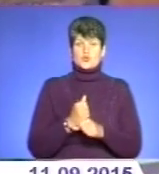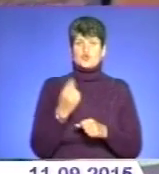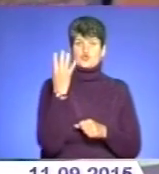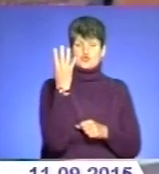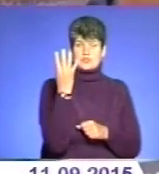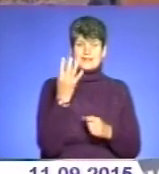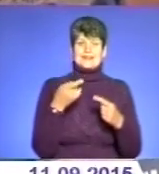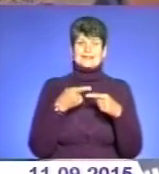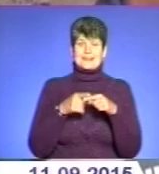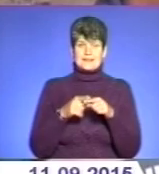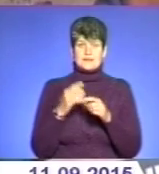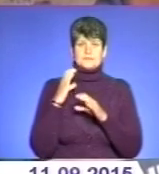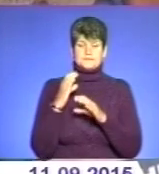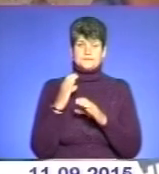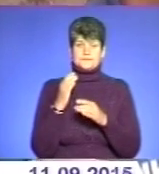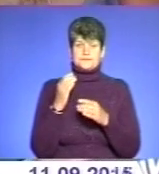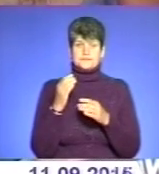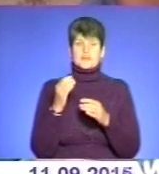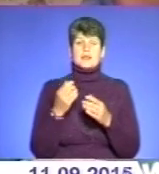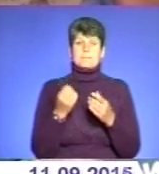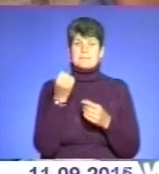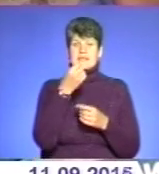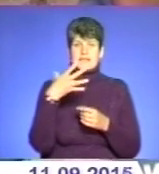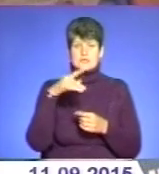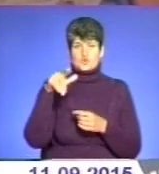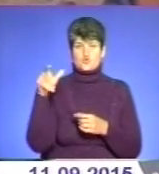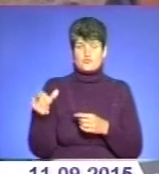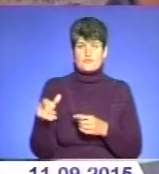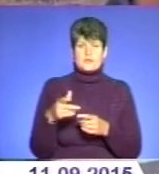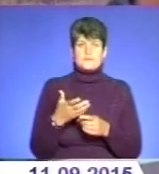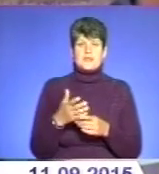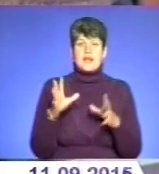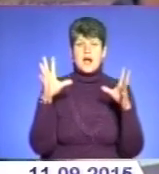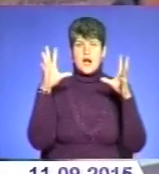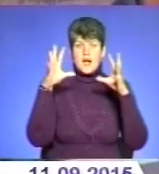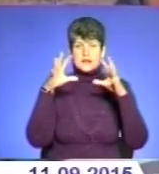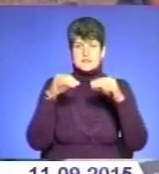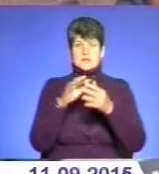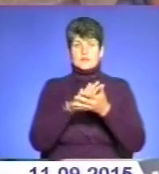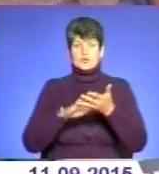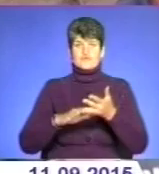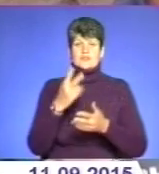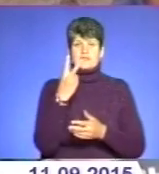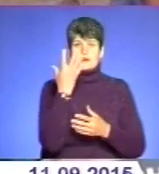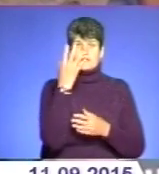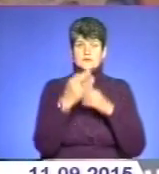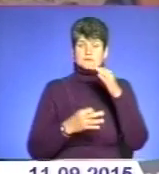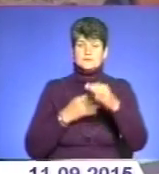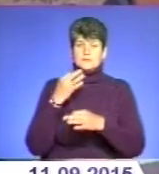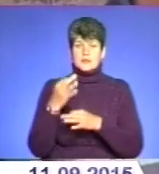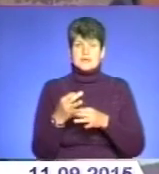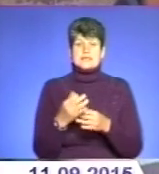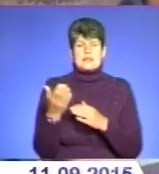одиниці техніки пожежно-рятувальних підрозділів та 15 чоловік особового складу. Гасіння триває другу добу. За попередніми